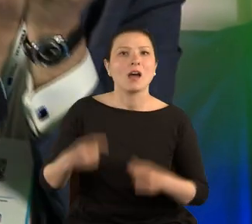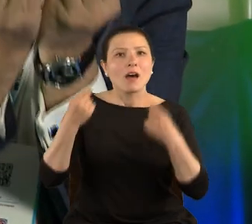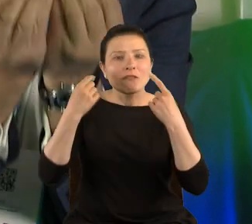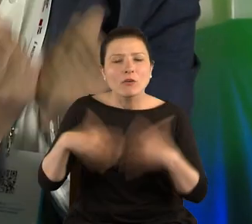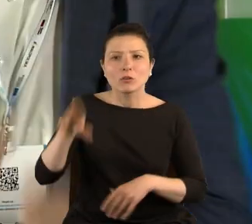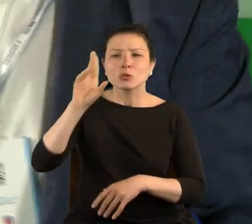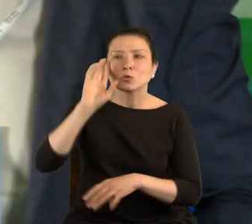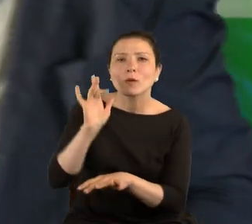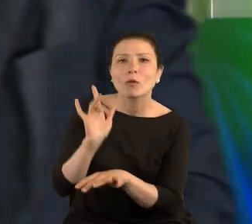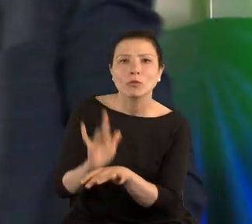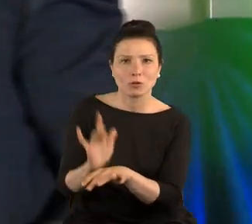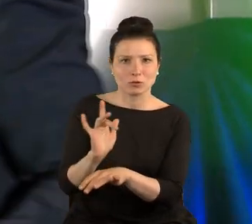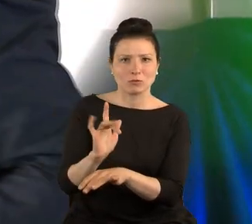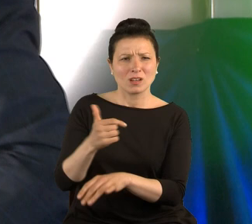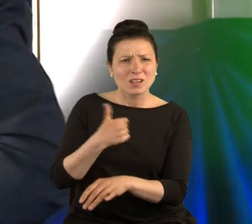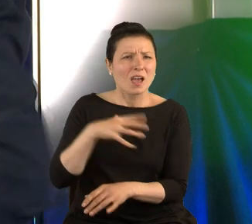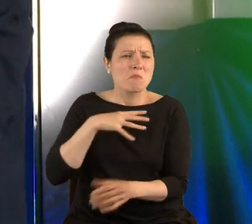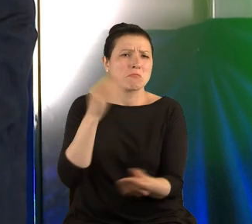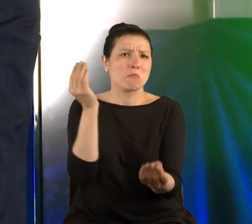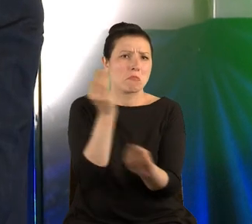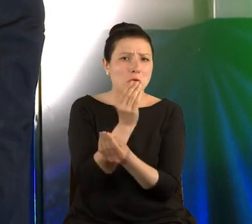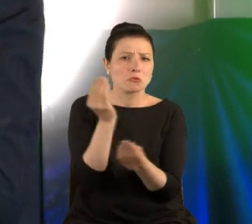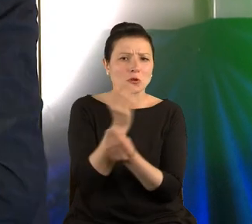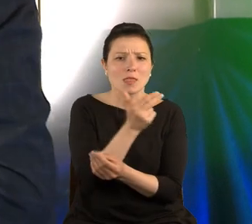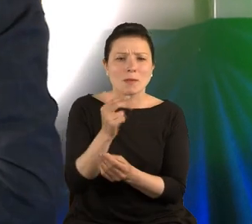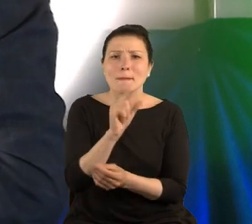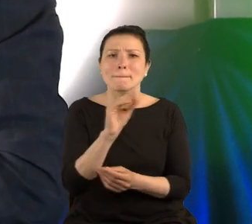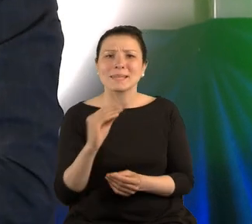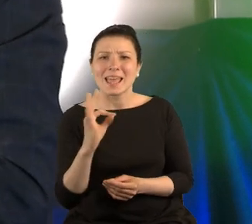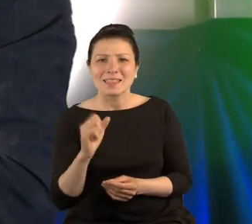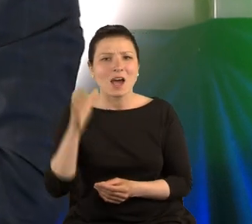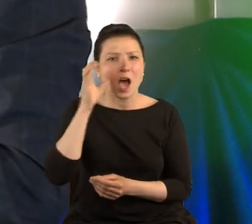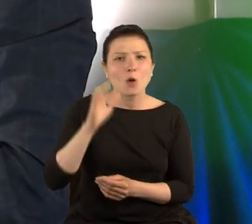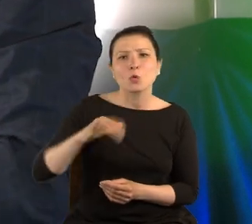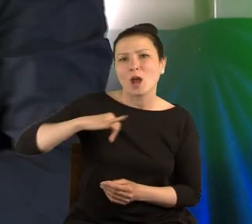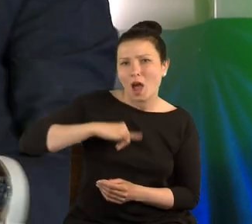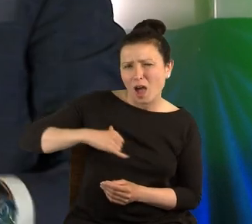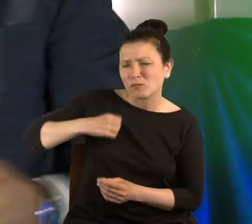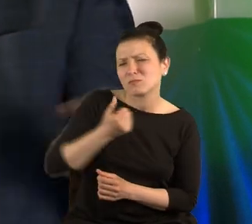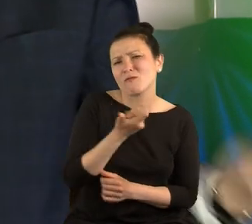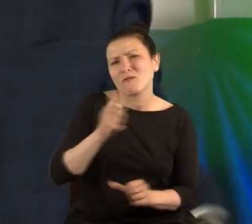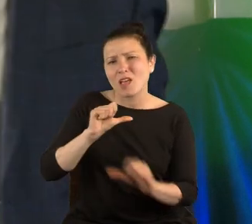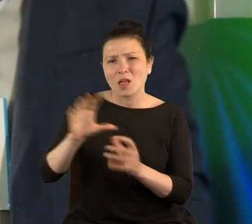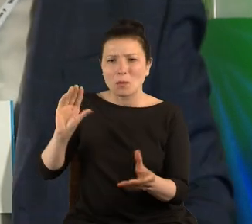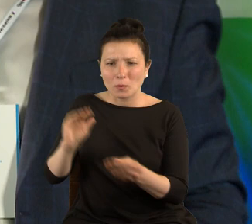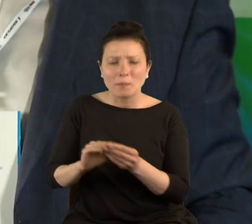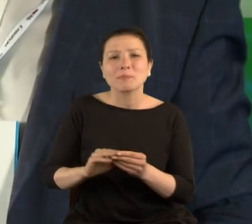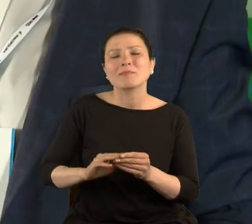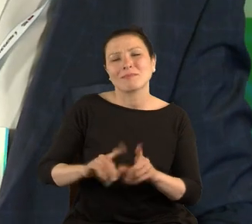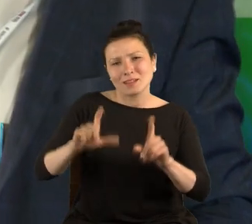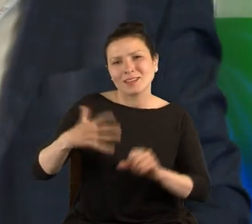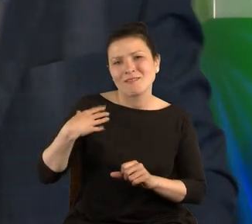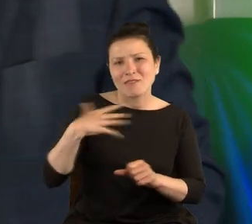dotknął. Ja byłem szkolony na temat Piety Michała Anioła przez wiele lat, od 15 roku